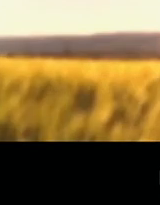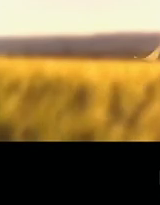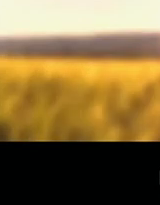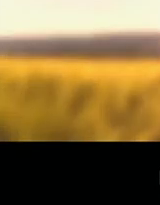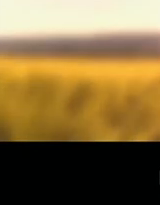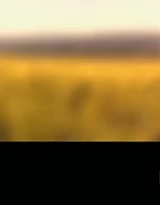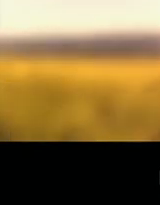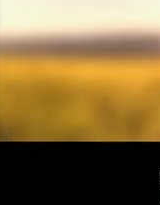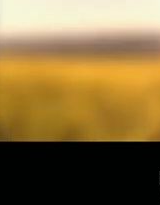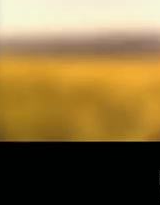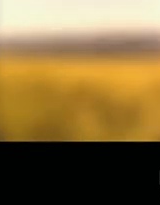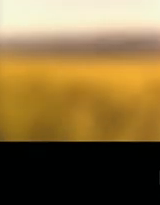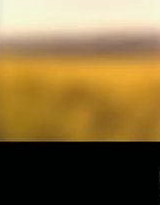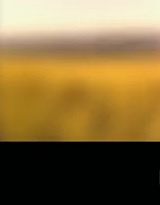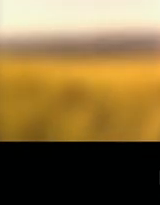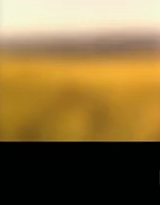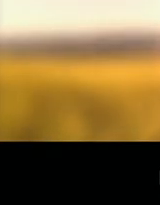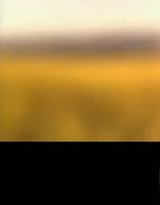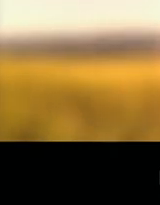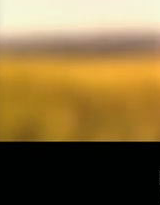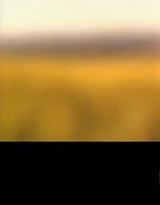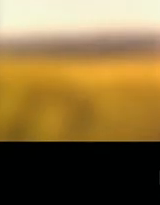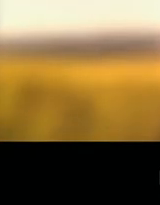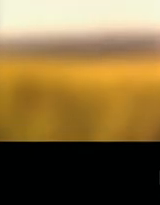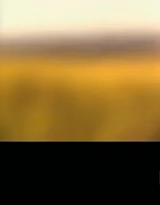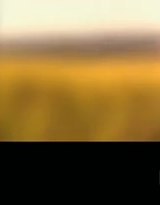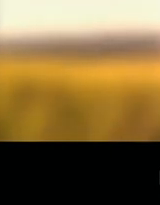Перший національний аграрний кооператив